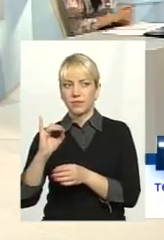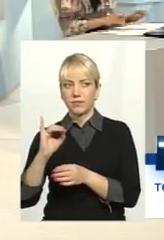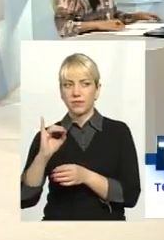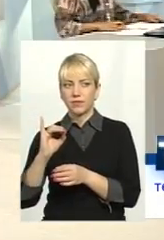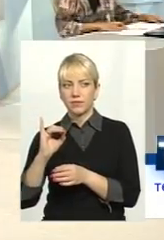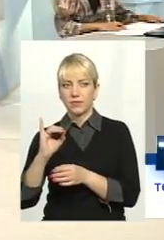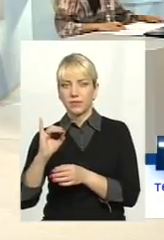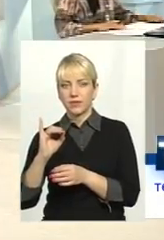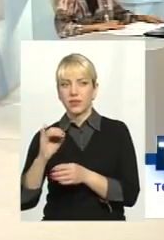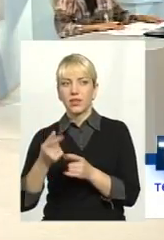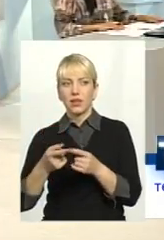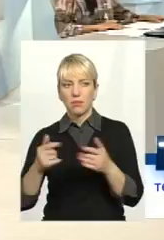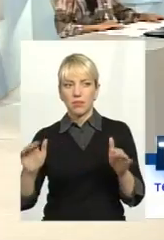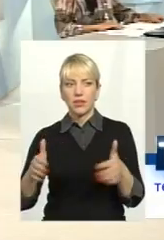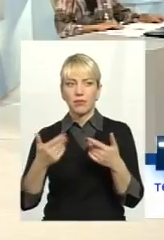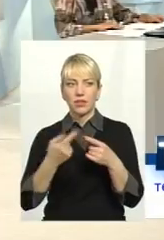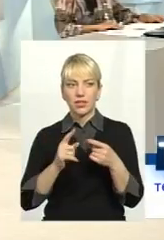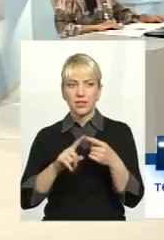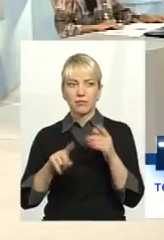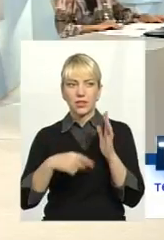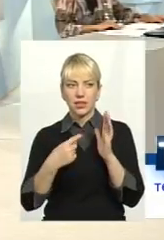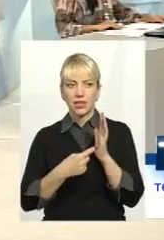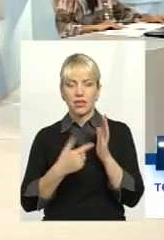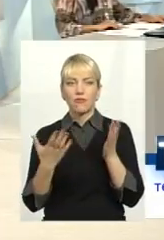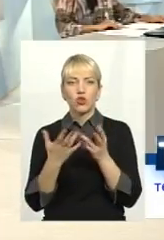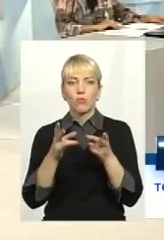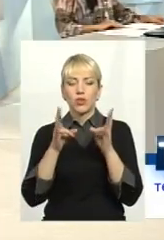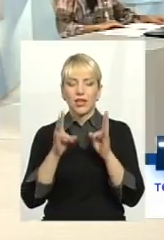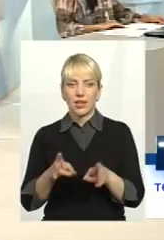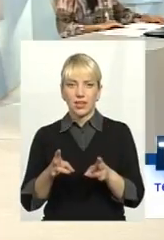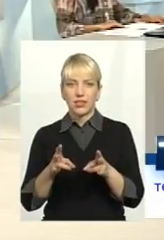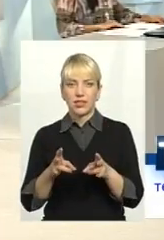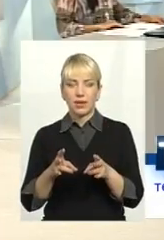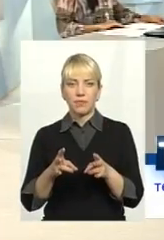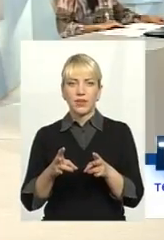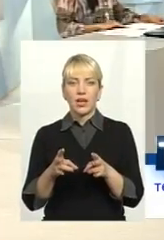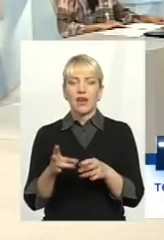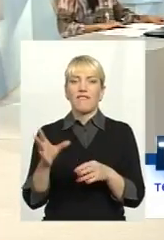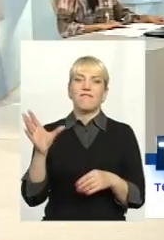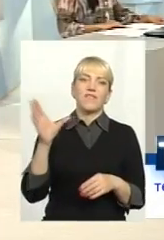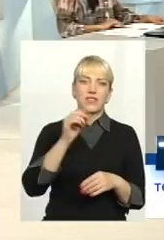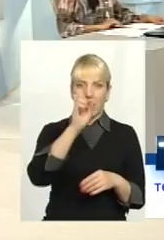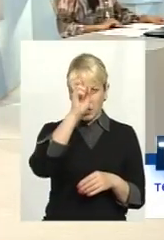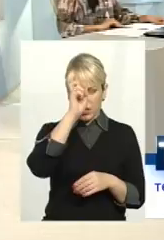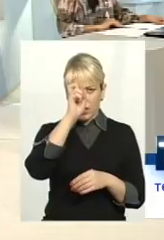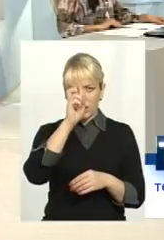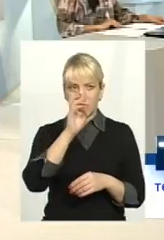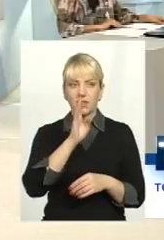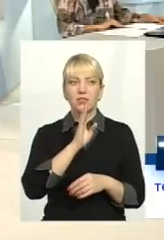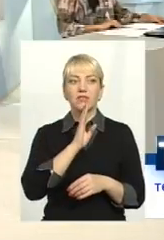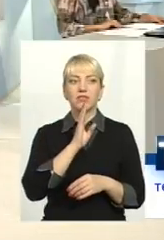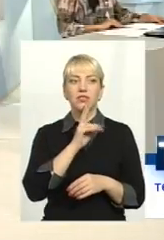відповісти. Піднімало дійсно це питання. Можу пояснити, в чому трагедія буквально. Практично вся країна, в першу чергу, жінки,